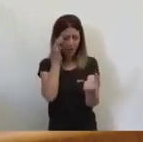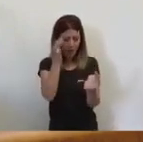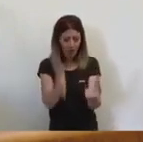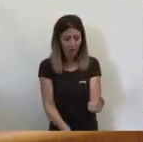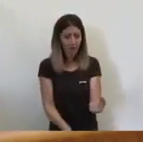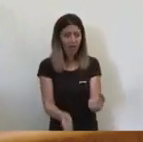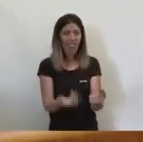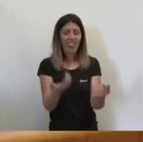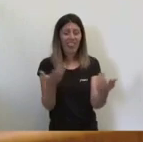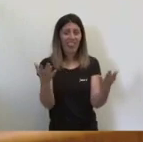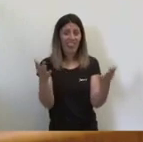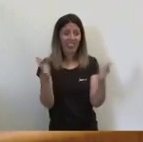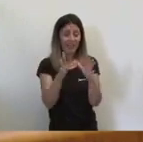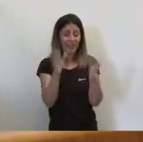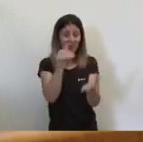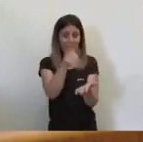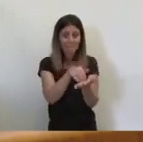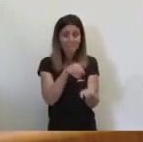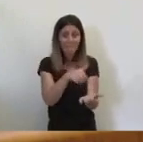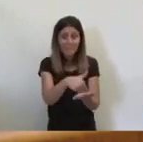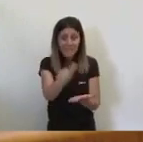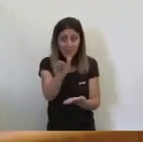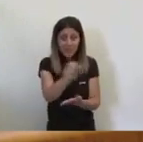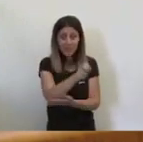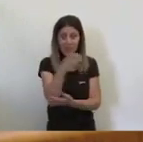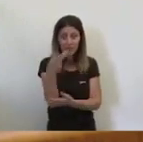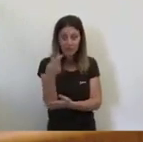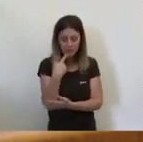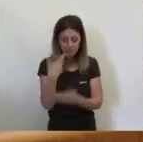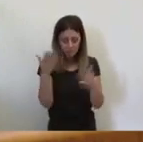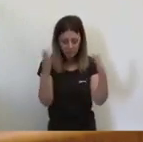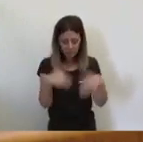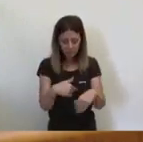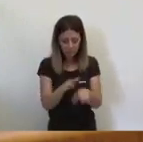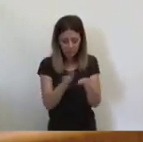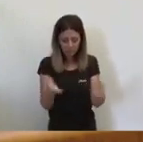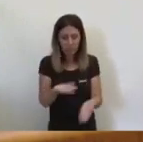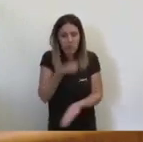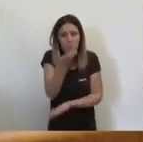20.000 milions d'euros sense tenir-los ni damunt la taula.